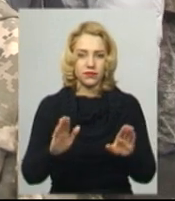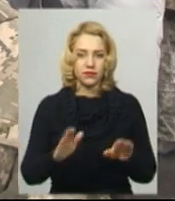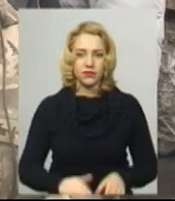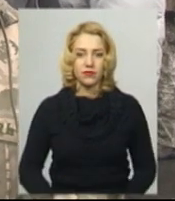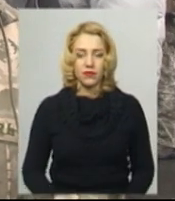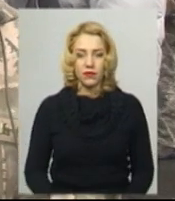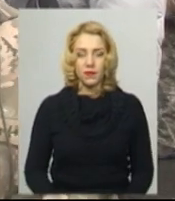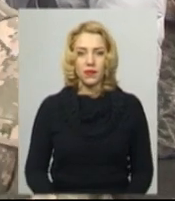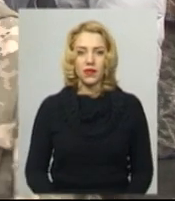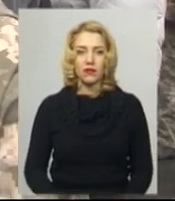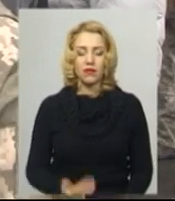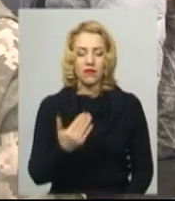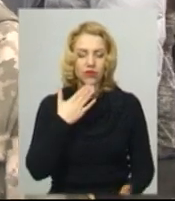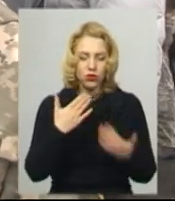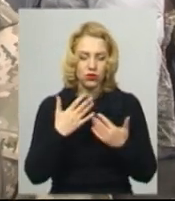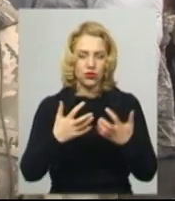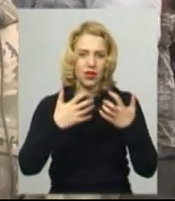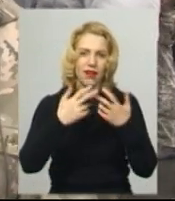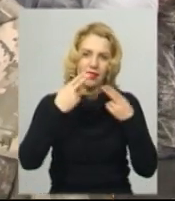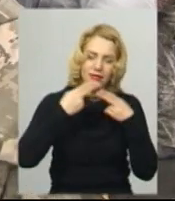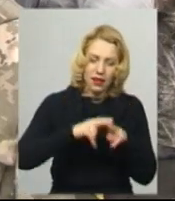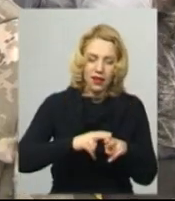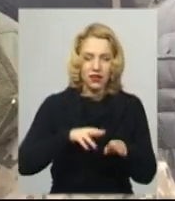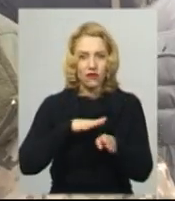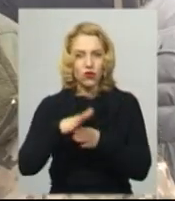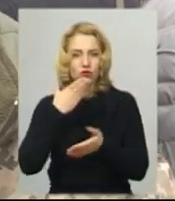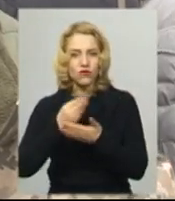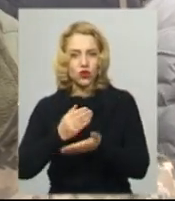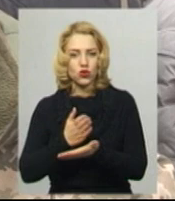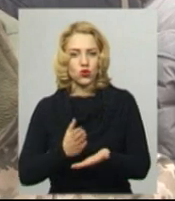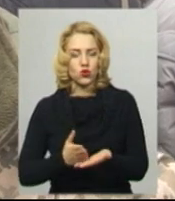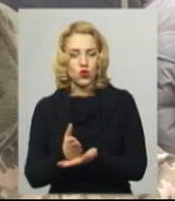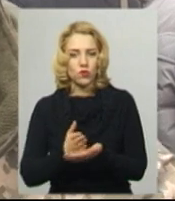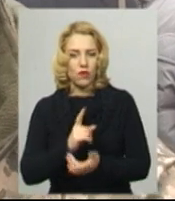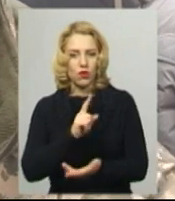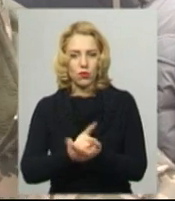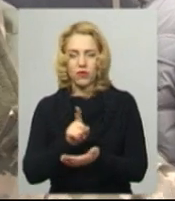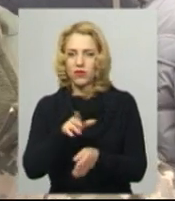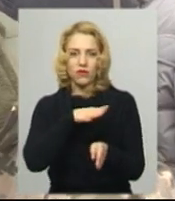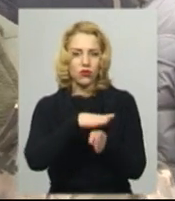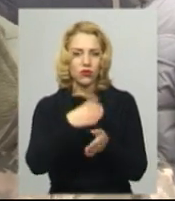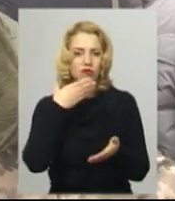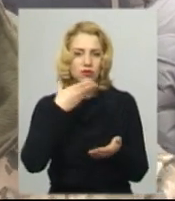Це відношення до техніки, до виконання своїх службових обов'язків. Він виконував своє завдання.